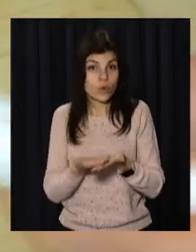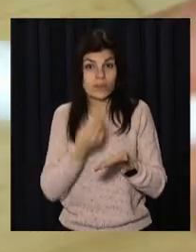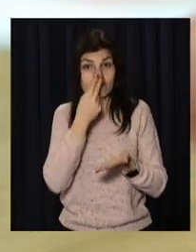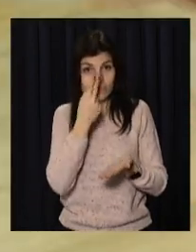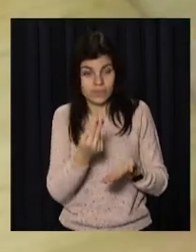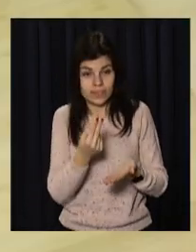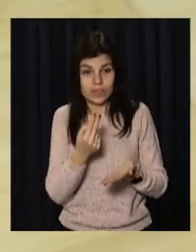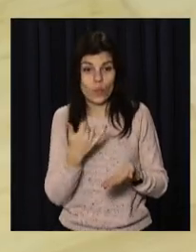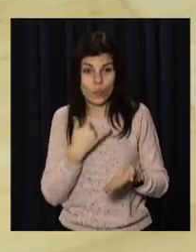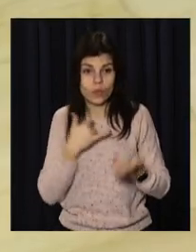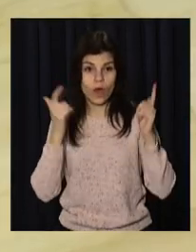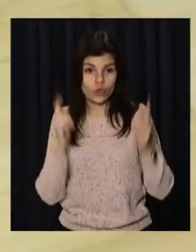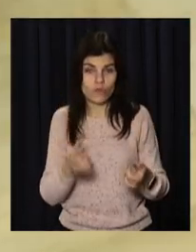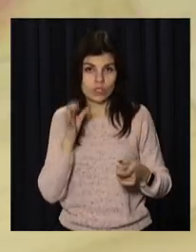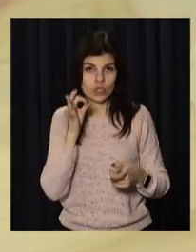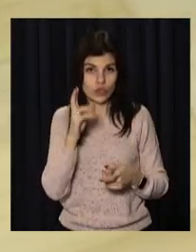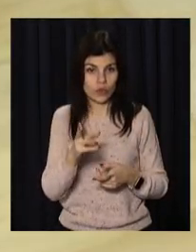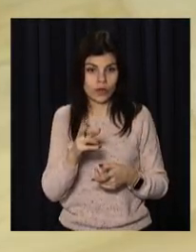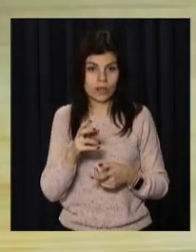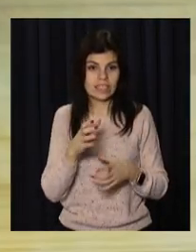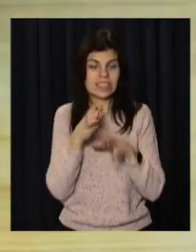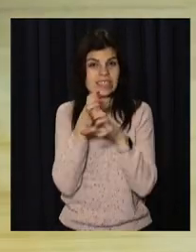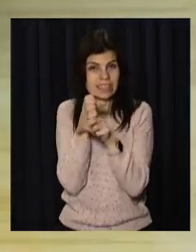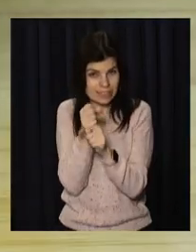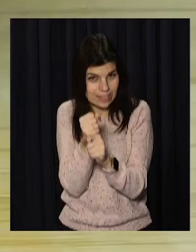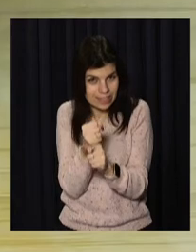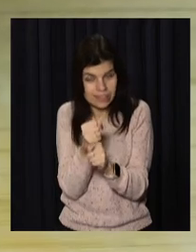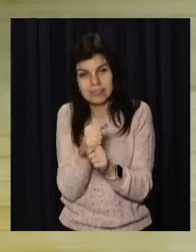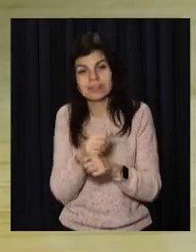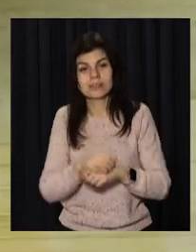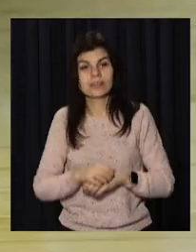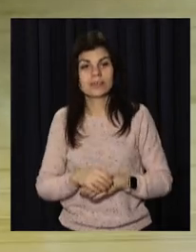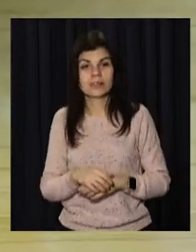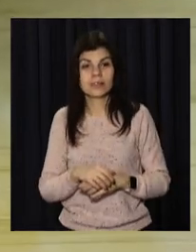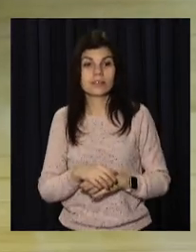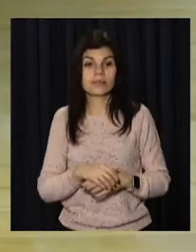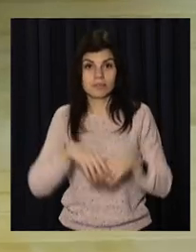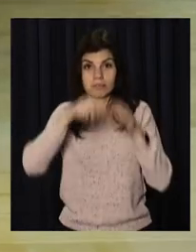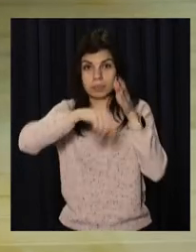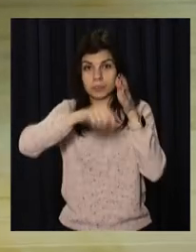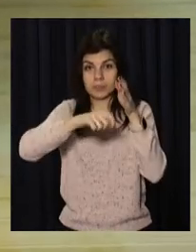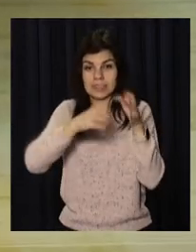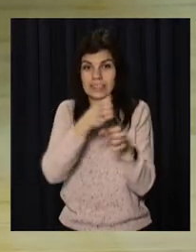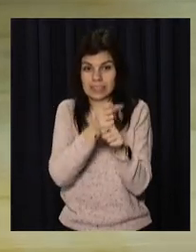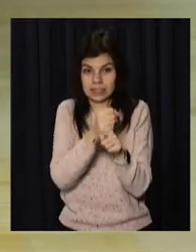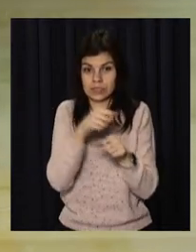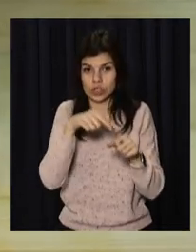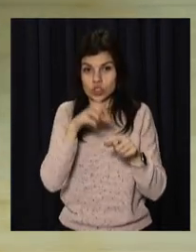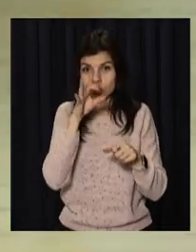Оп, видите, все, у нас готовий сок. Надавлюємо на гранат і у нас